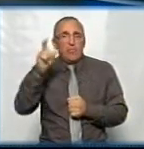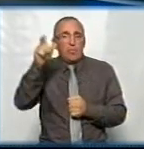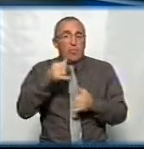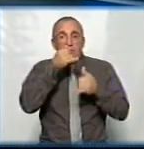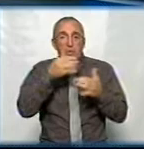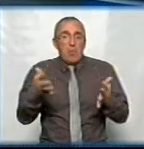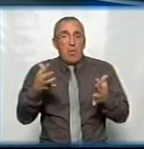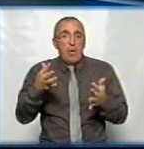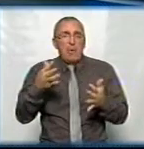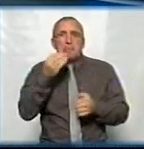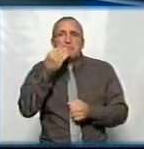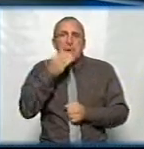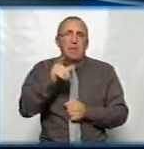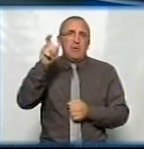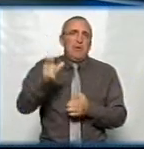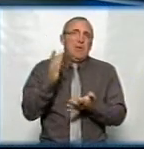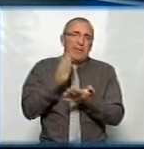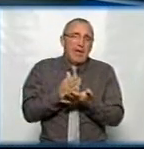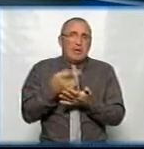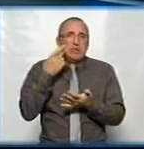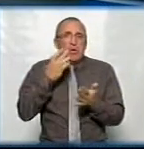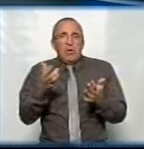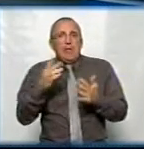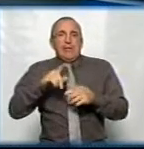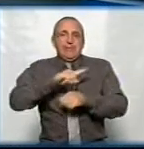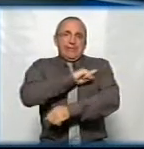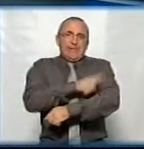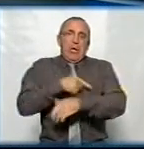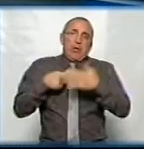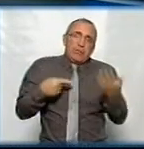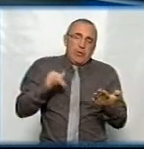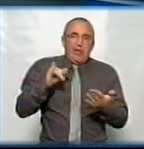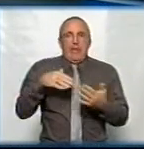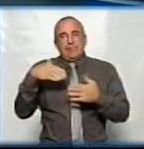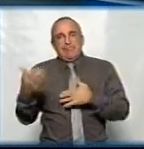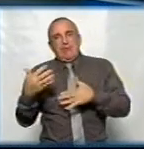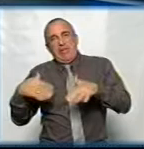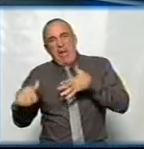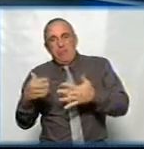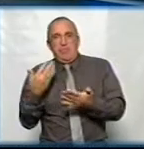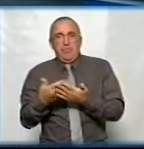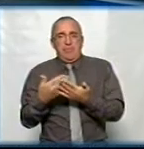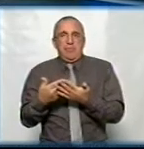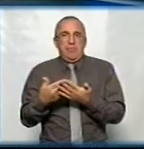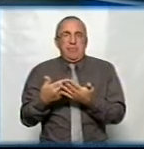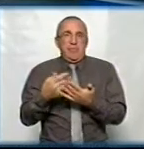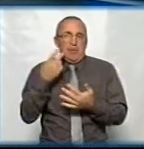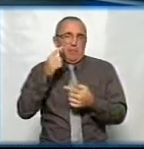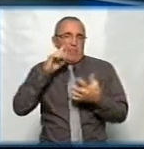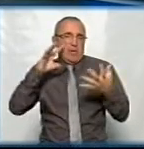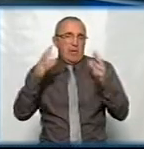не може бути ідеальною. В неї є завжди якісь сильні сторони, так і слабкі сторони. Це ми ідеалізуємо, зазвичай,